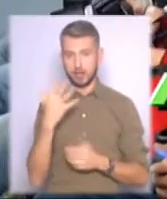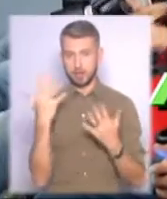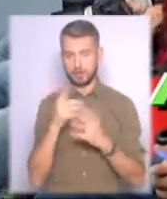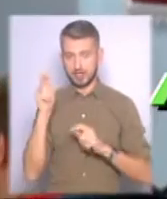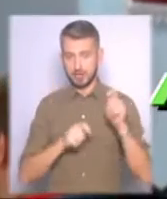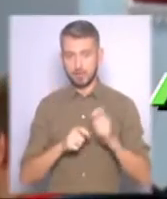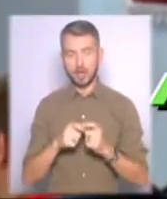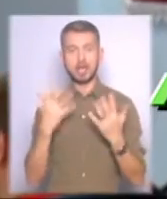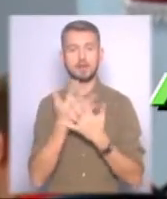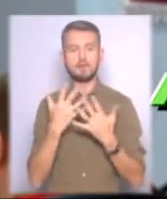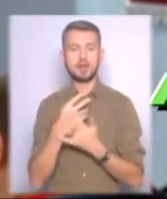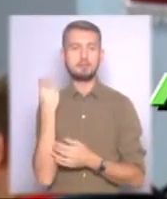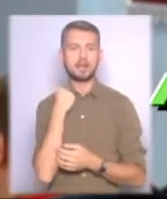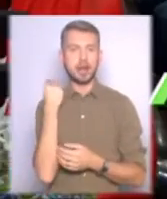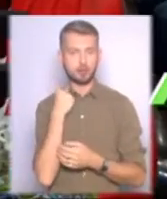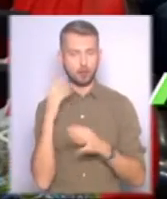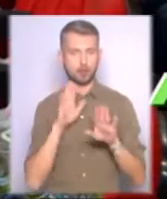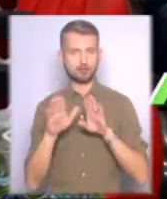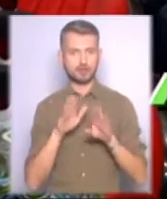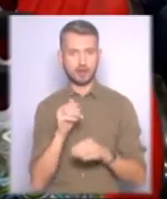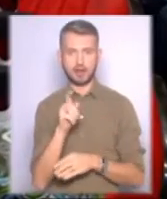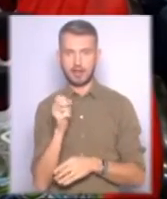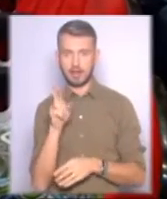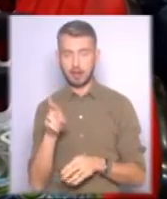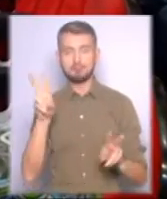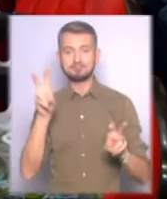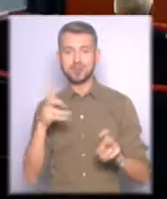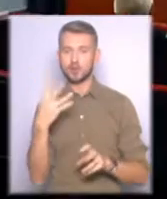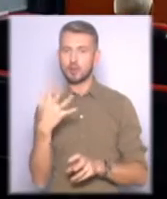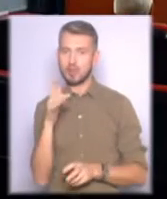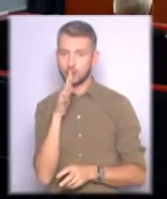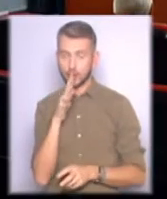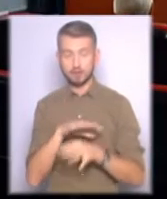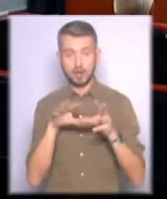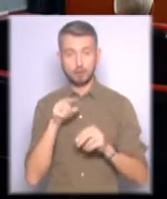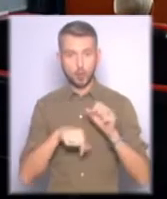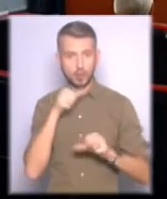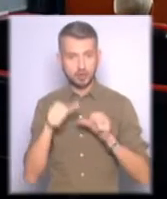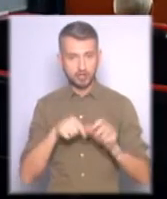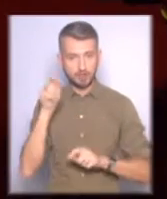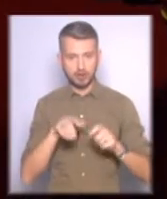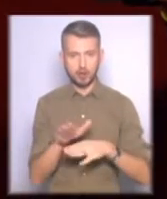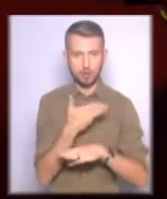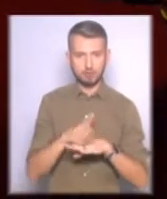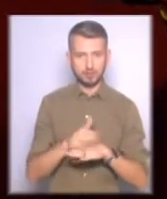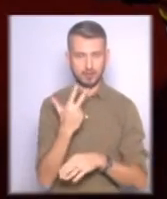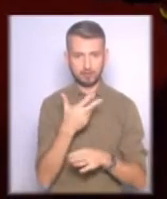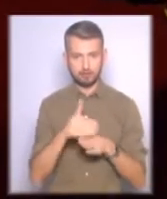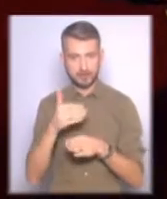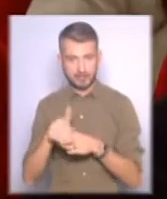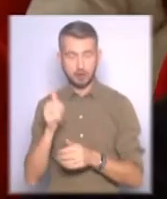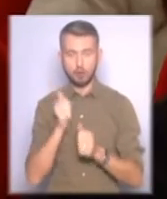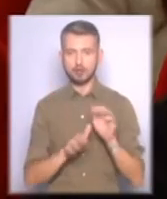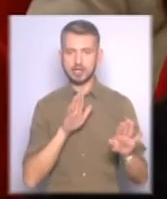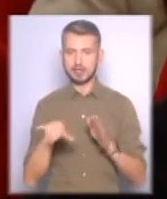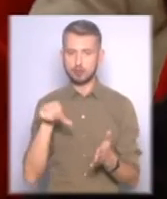британського режисера Ендрю Хея, символічна за назвою «45 років». Загалом цьогорічний фестиваль розбили на три секції. І кожен режисер